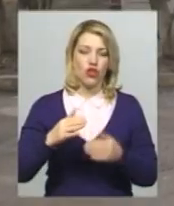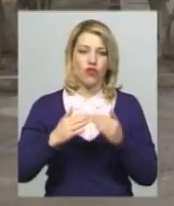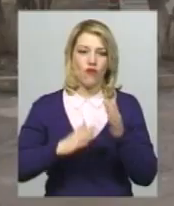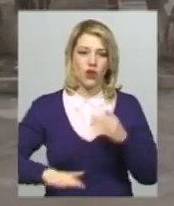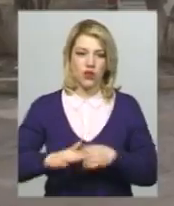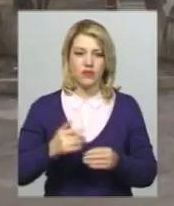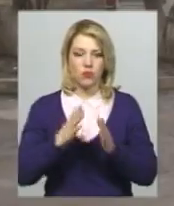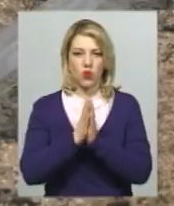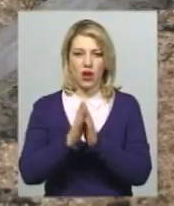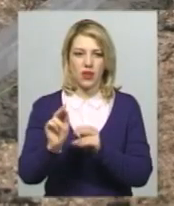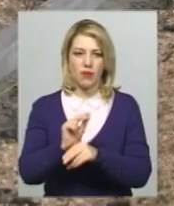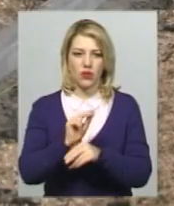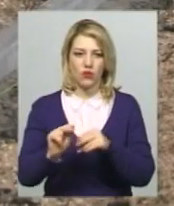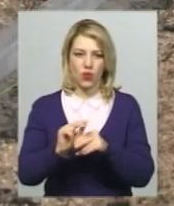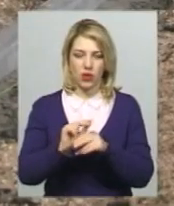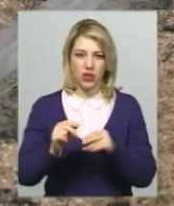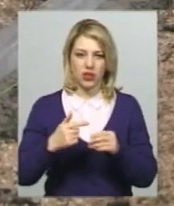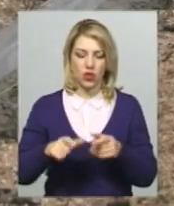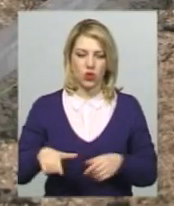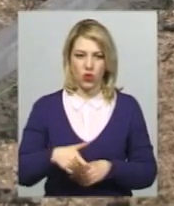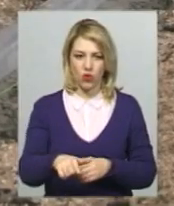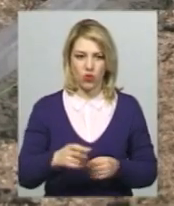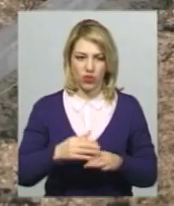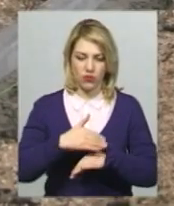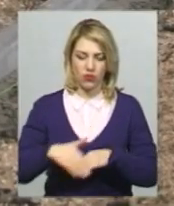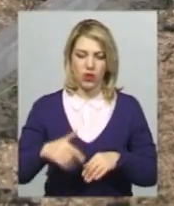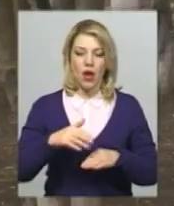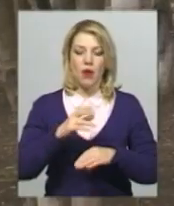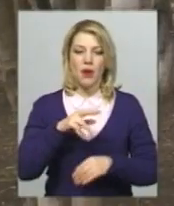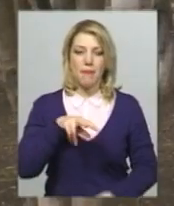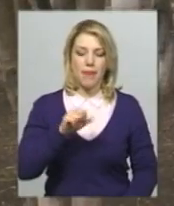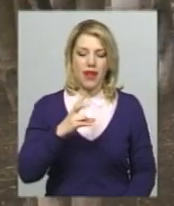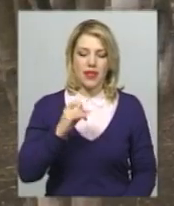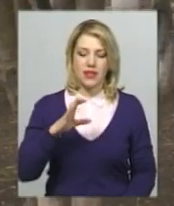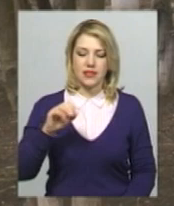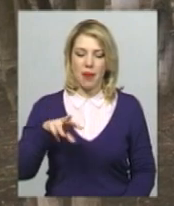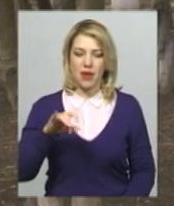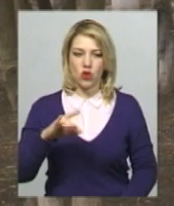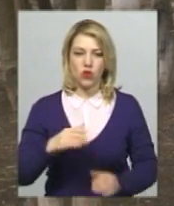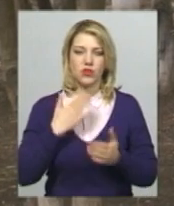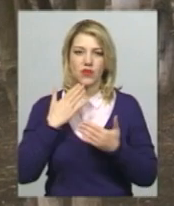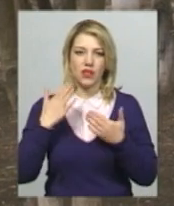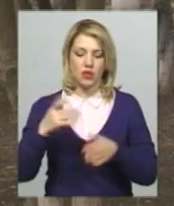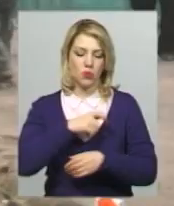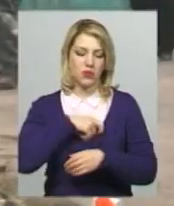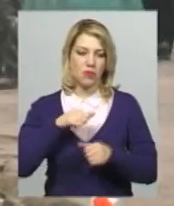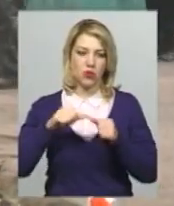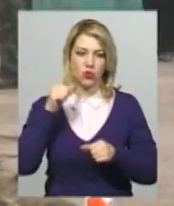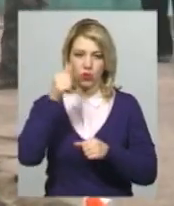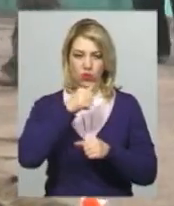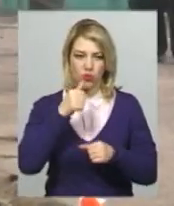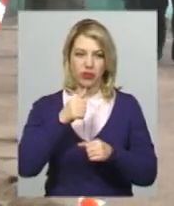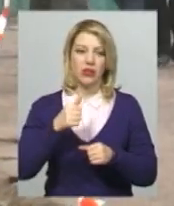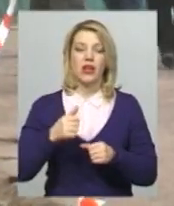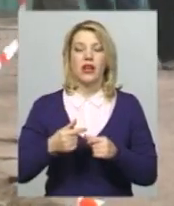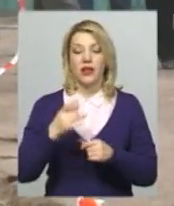відремонтувати дорогу в дворі мешканці будинку номер 31 по вулиці Панаса Мирного зверталися до депутатів місцевої влади минулі роки 8 разів.